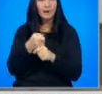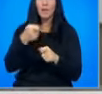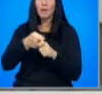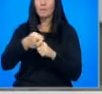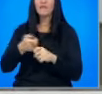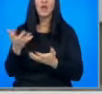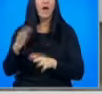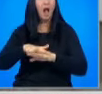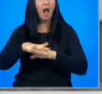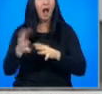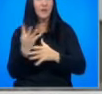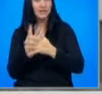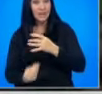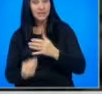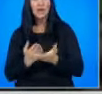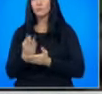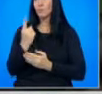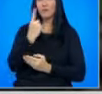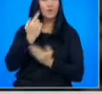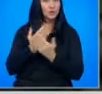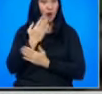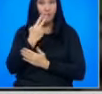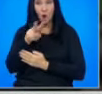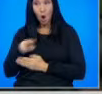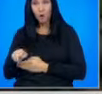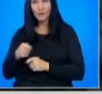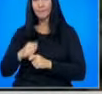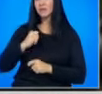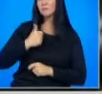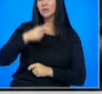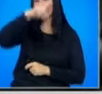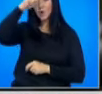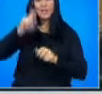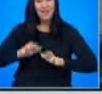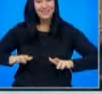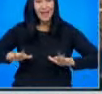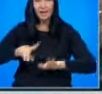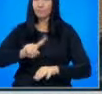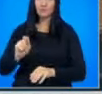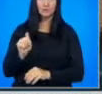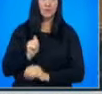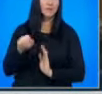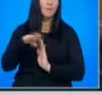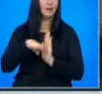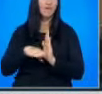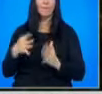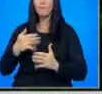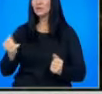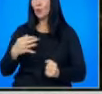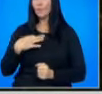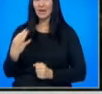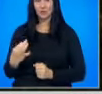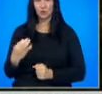канализация. Според първоначалния оглед, направен от инспекцията по труда, на терен не са спазени правилата за безопасност.